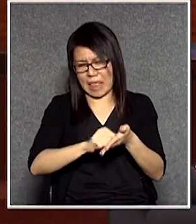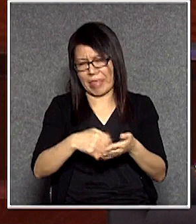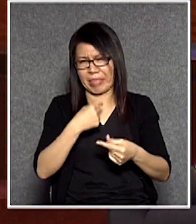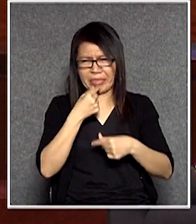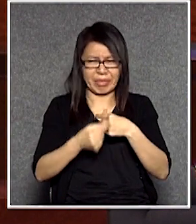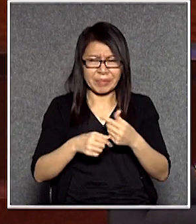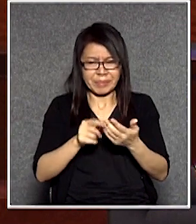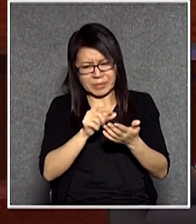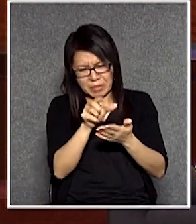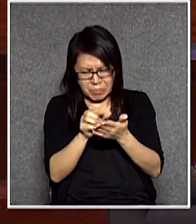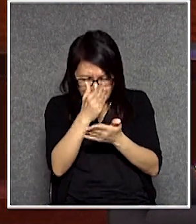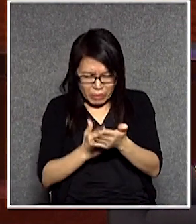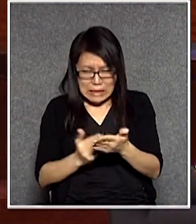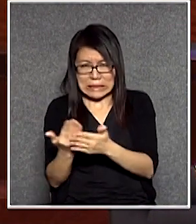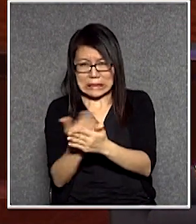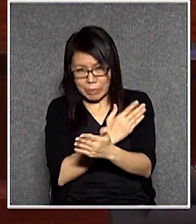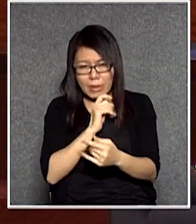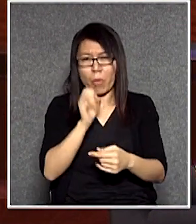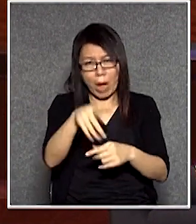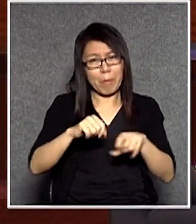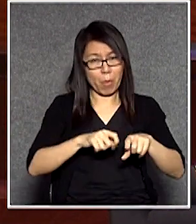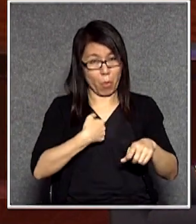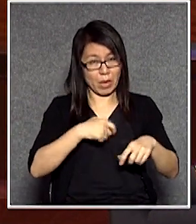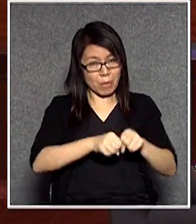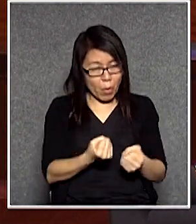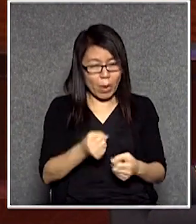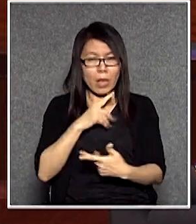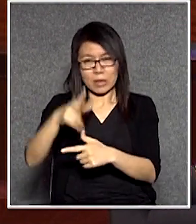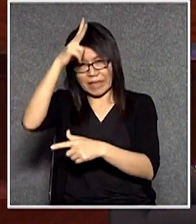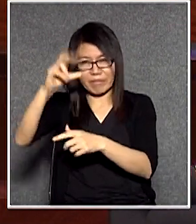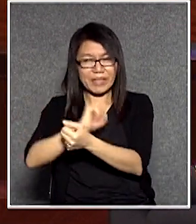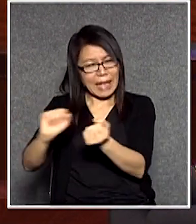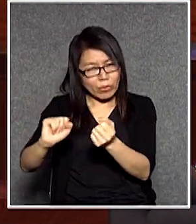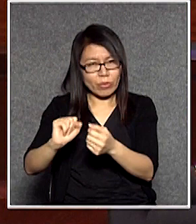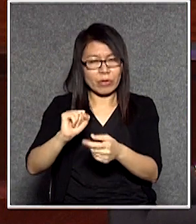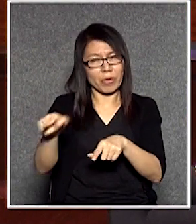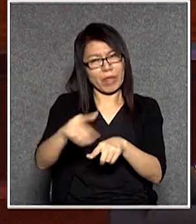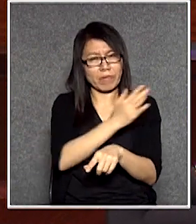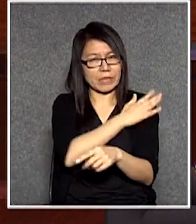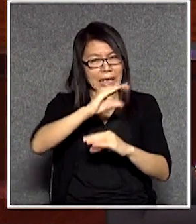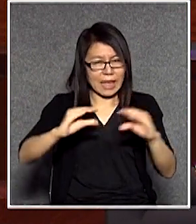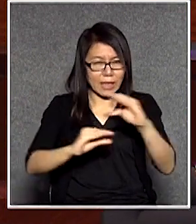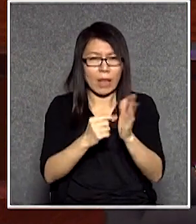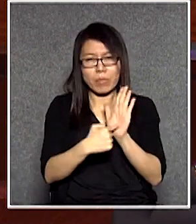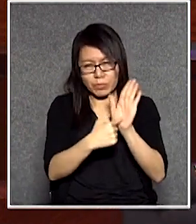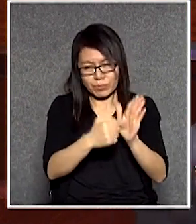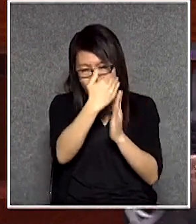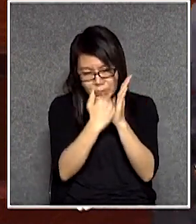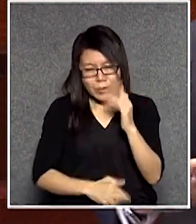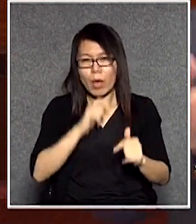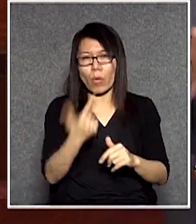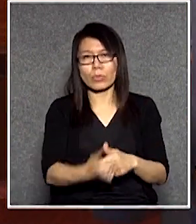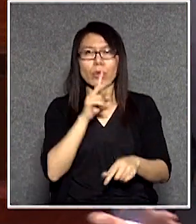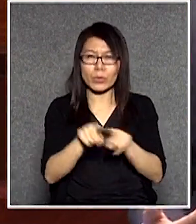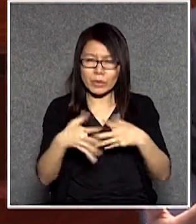前面就說我們搞破壞政府就負責解決問題他們就興建舉很多例現在不斷的同